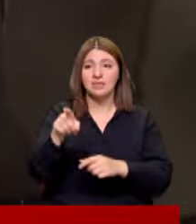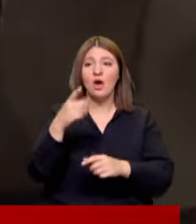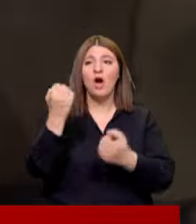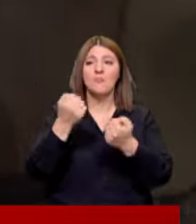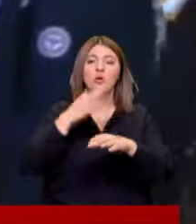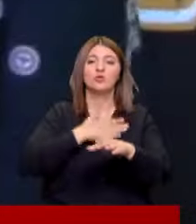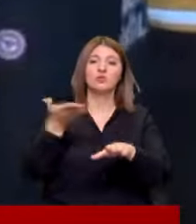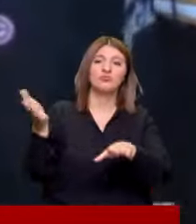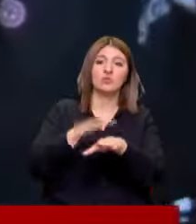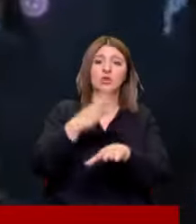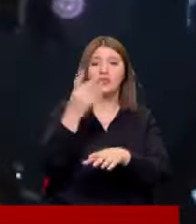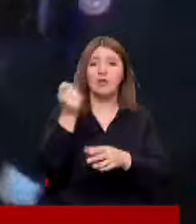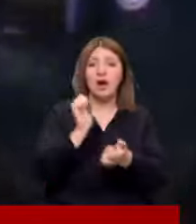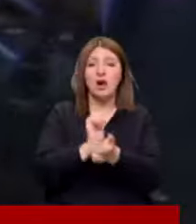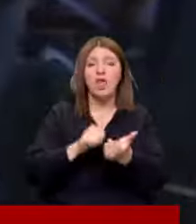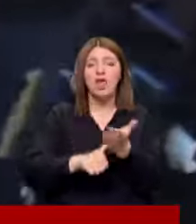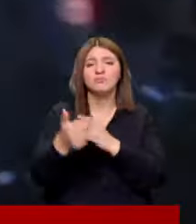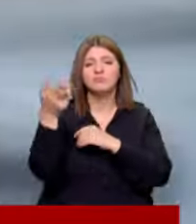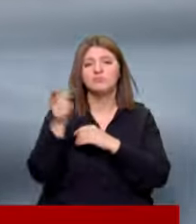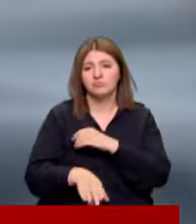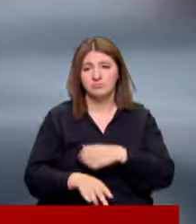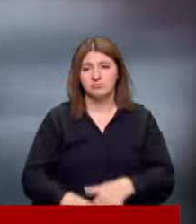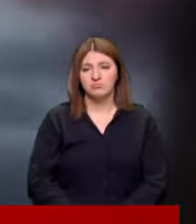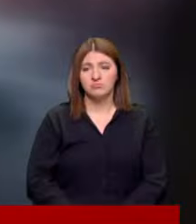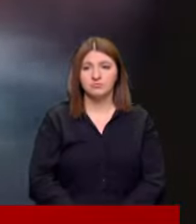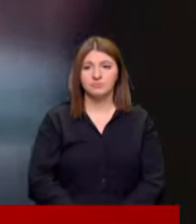üzerine devrildi 4 kişilik aileyi hayattan koparttı